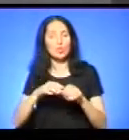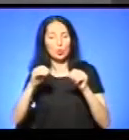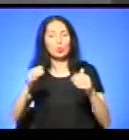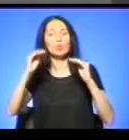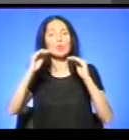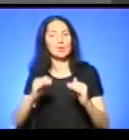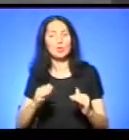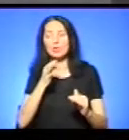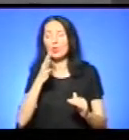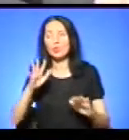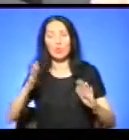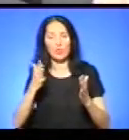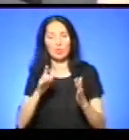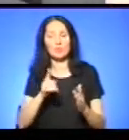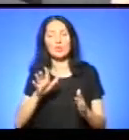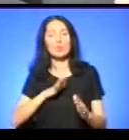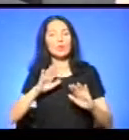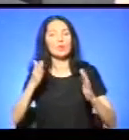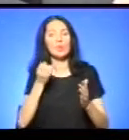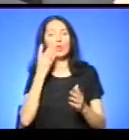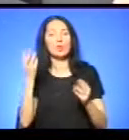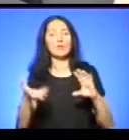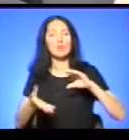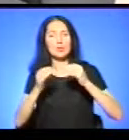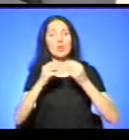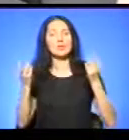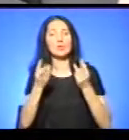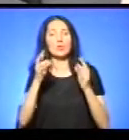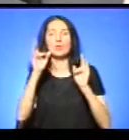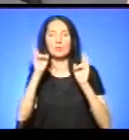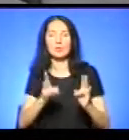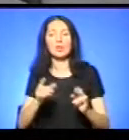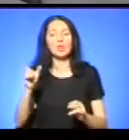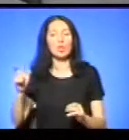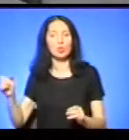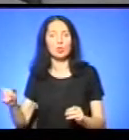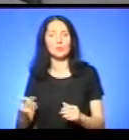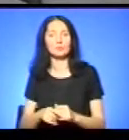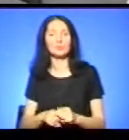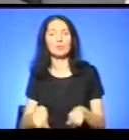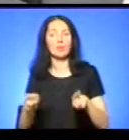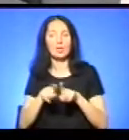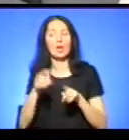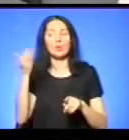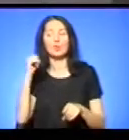випадки, коли внаслідок таких загорянь, пожеж, постраждали люди? Так, в минулому році ми мали два